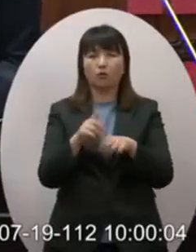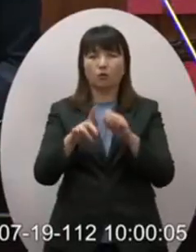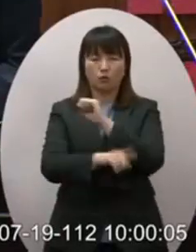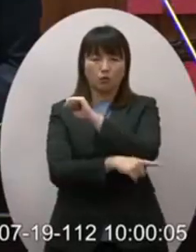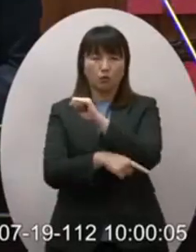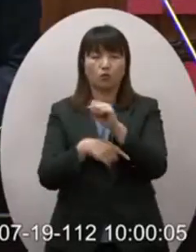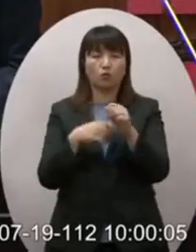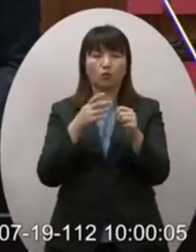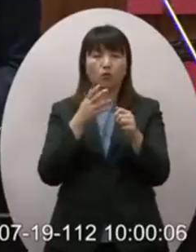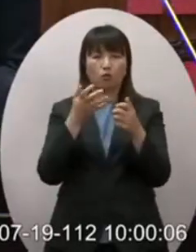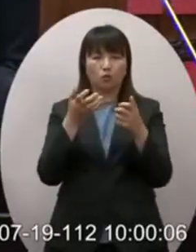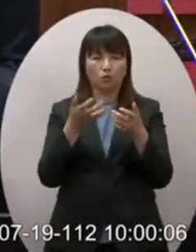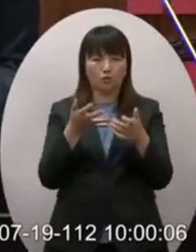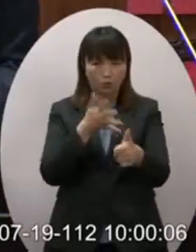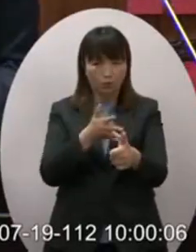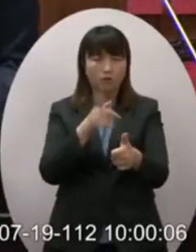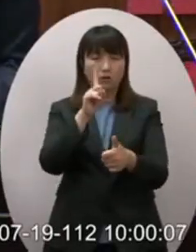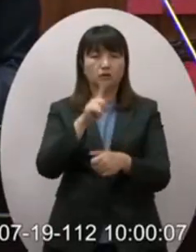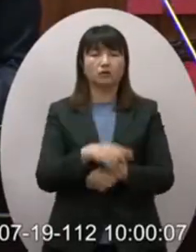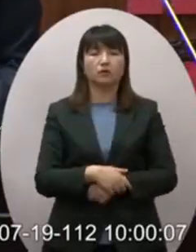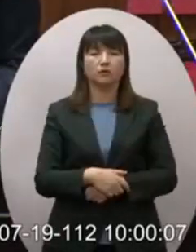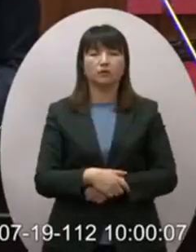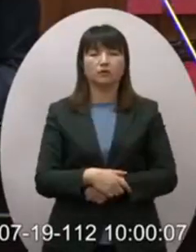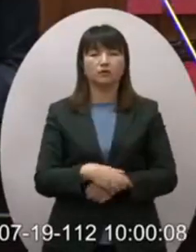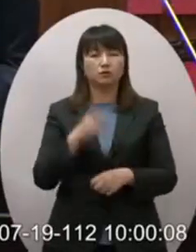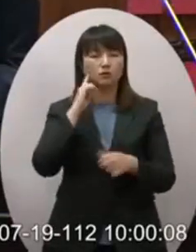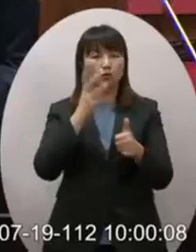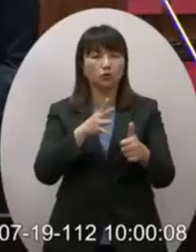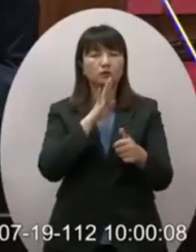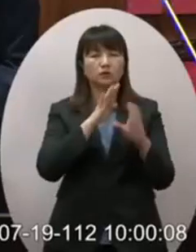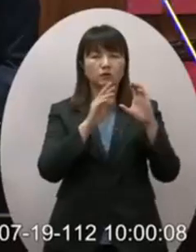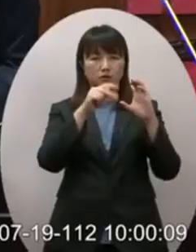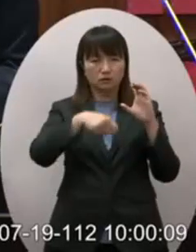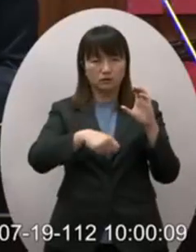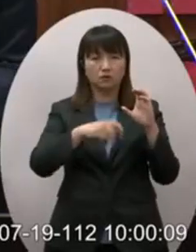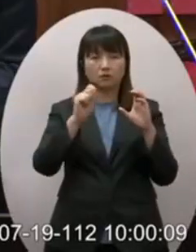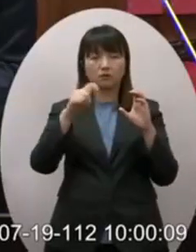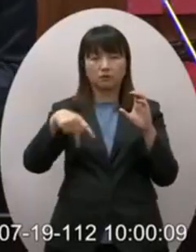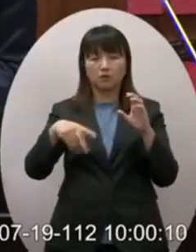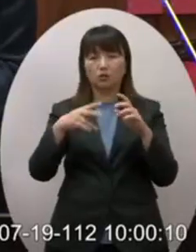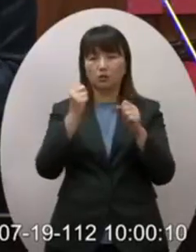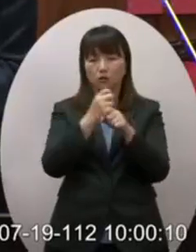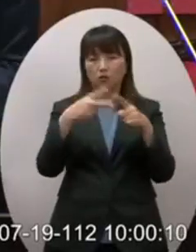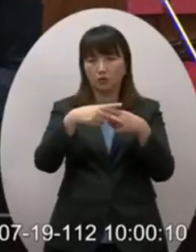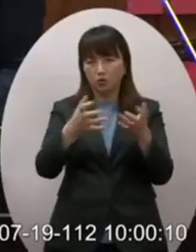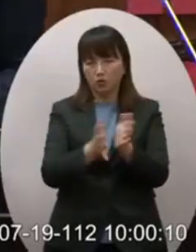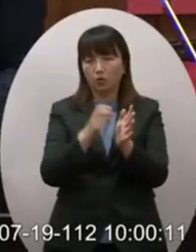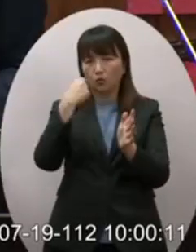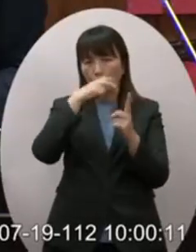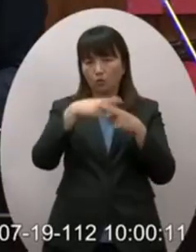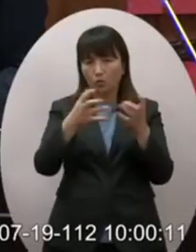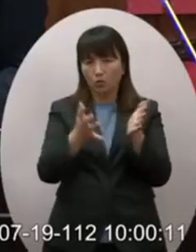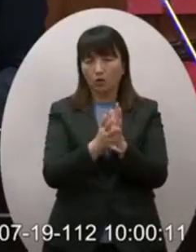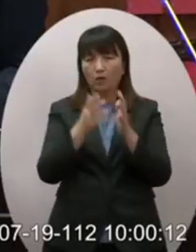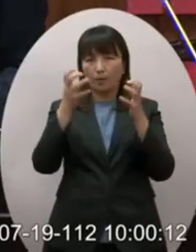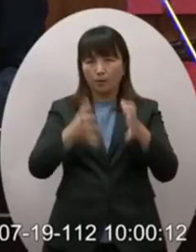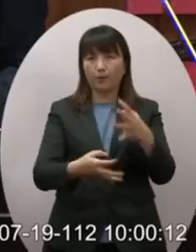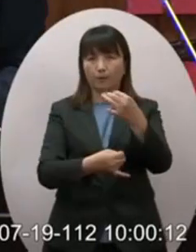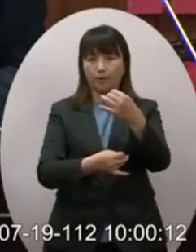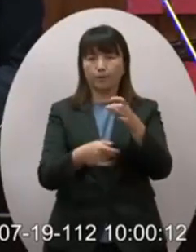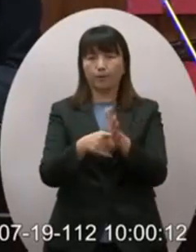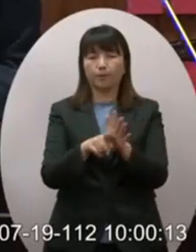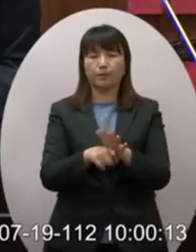長我最後一件事重量的事情要問你請問請問一下CPTPP工作小組台灣工作小組何時成立